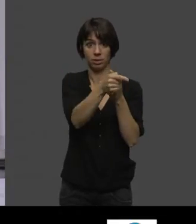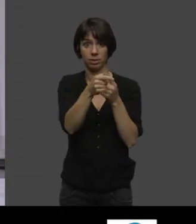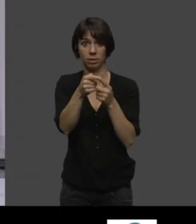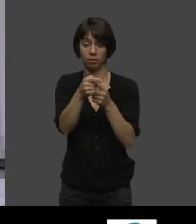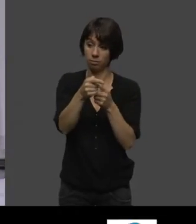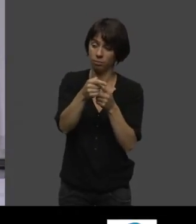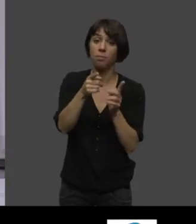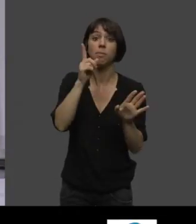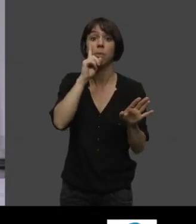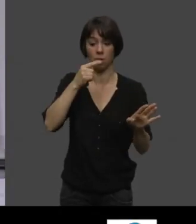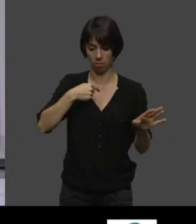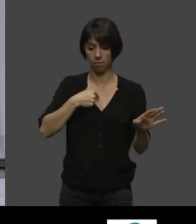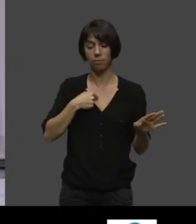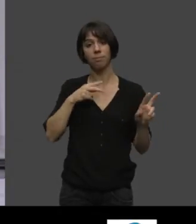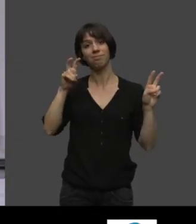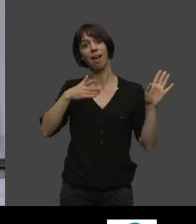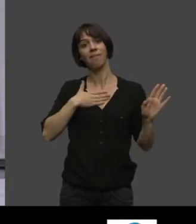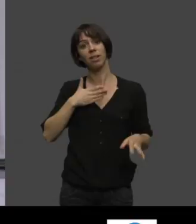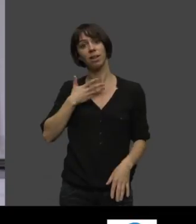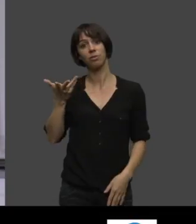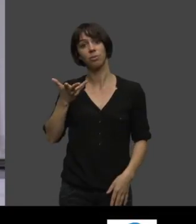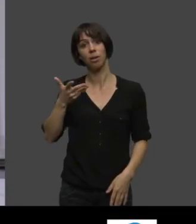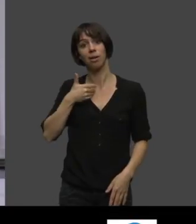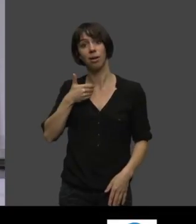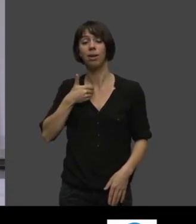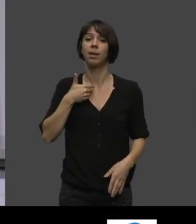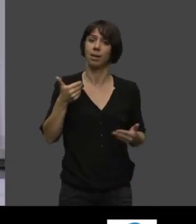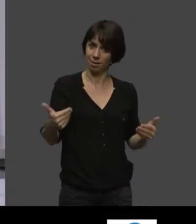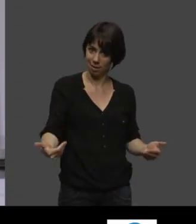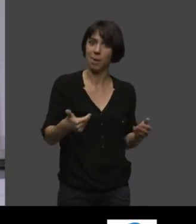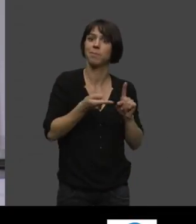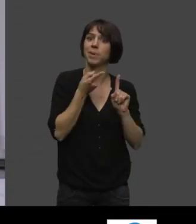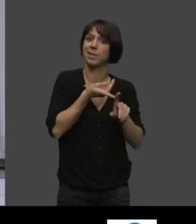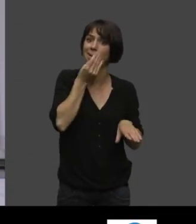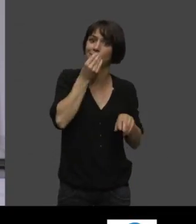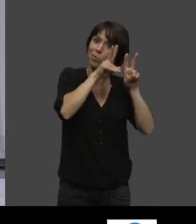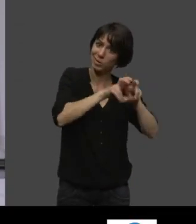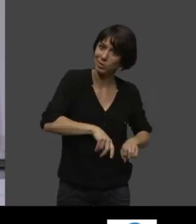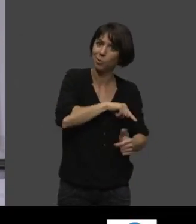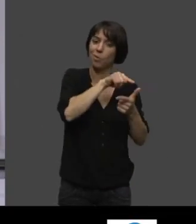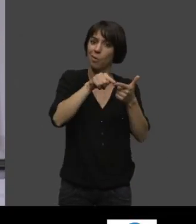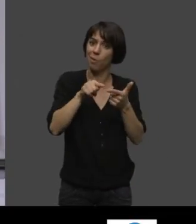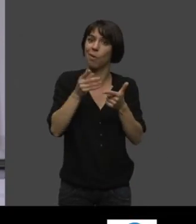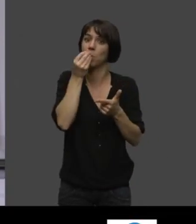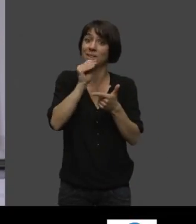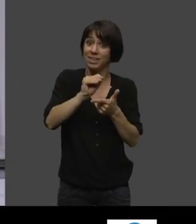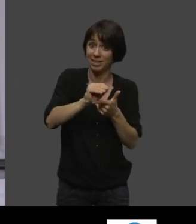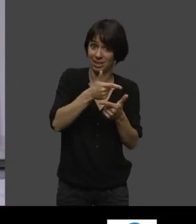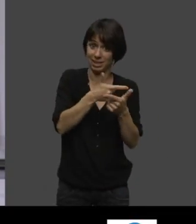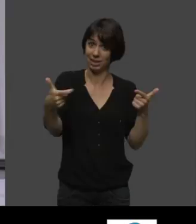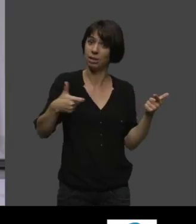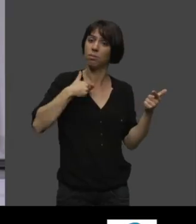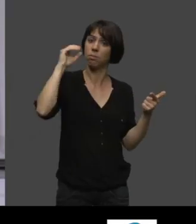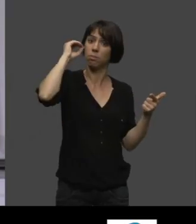sur ces savants, c'est que j'avais quand même quelques notions de nutrition et diététique depuis le temps que j'en faisais, mais eux n'avaient aucune notion de